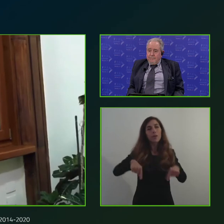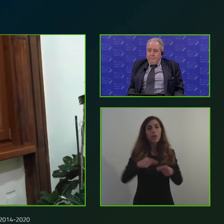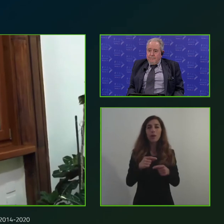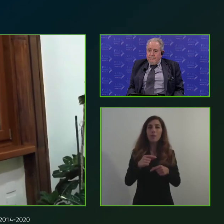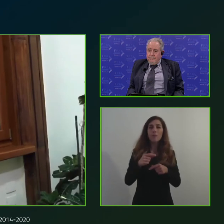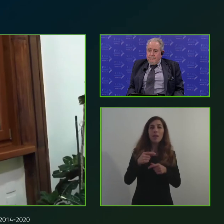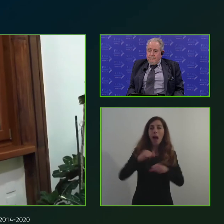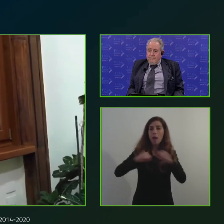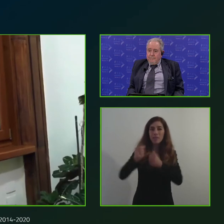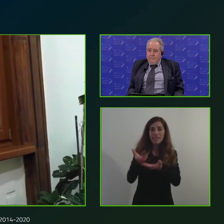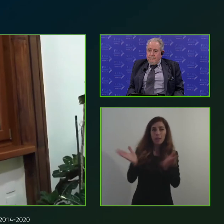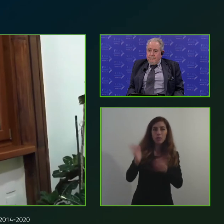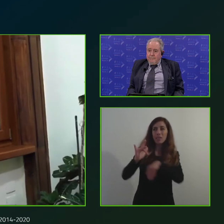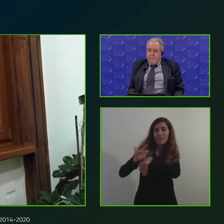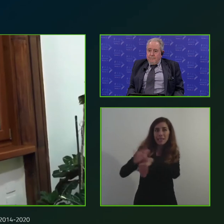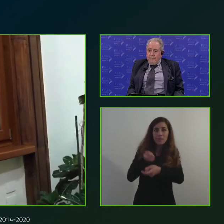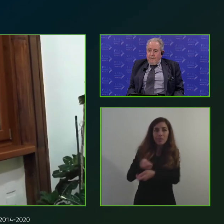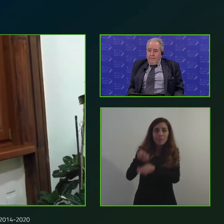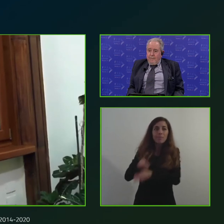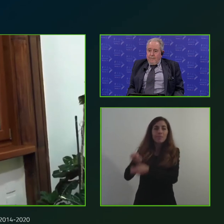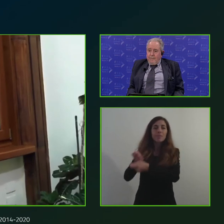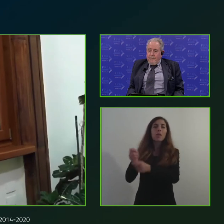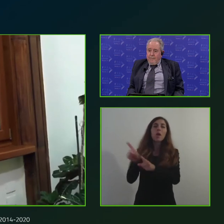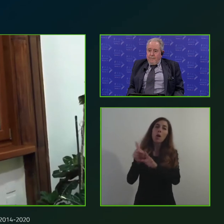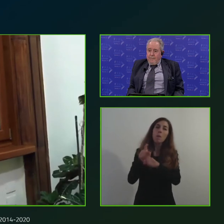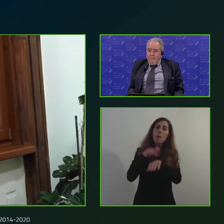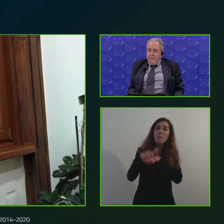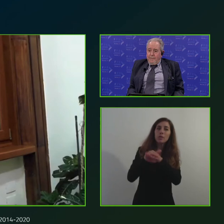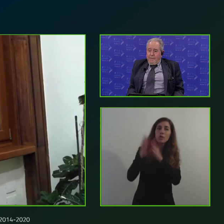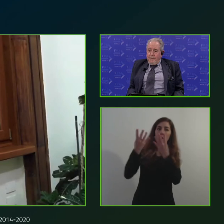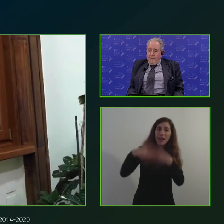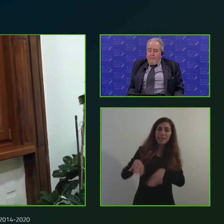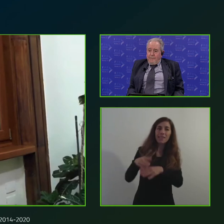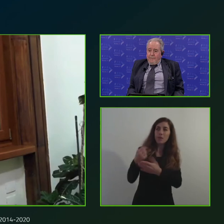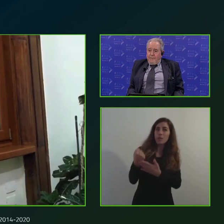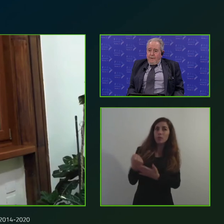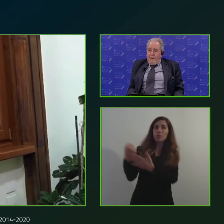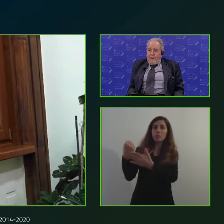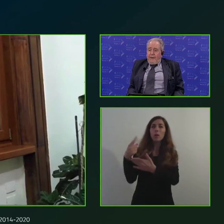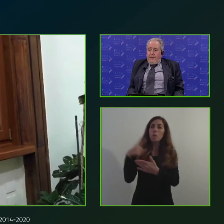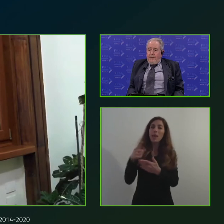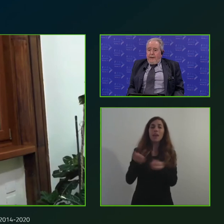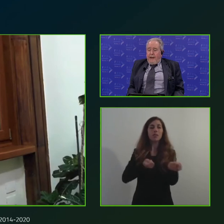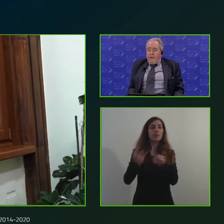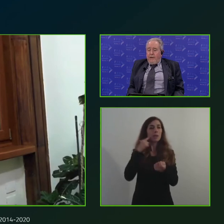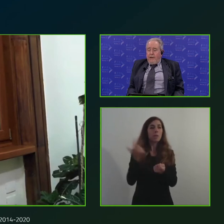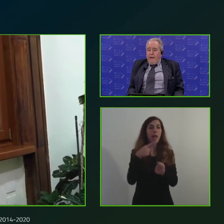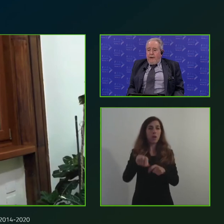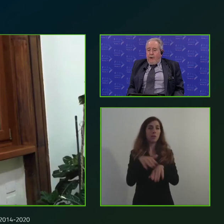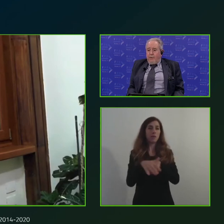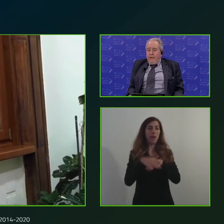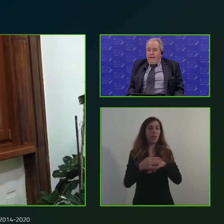amministrazioni nell'individuare quali sono i metodi organizzativi per poter gestire al meglio queste pratiche Riccardo